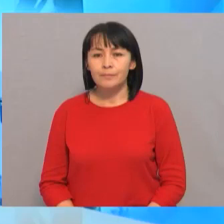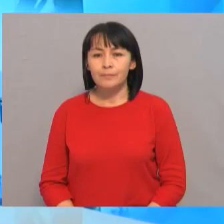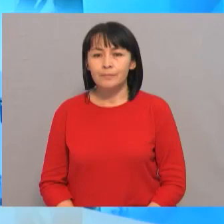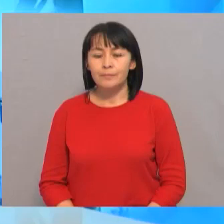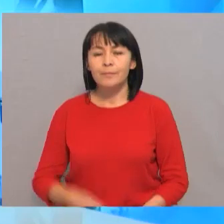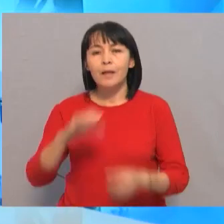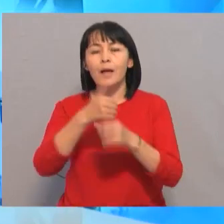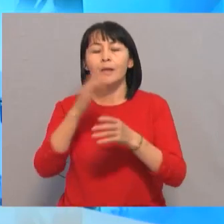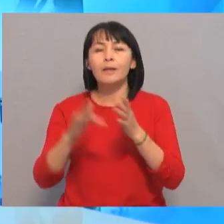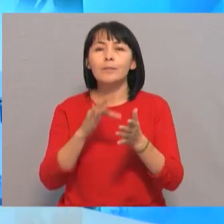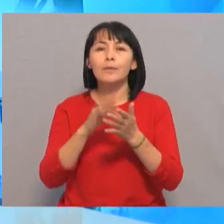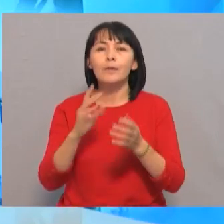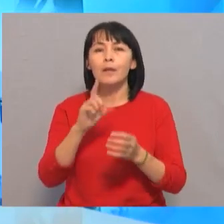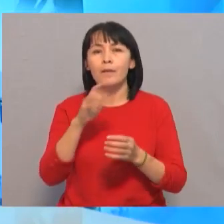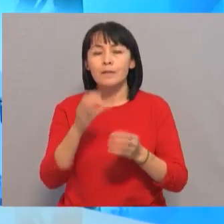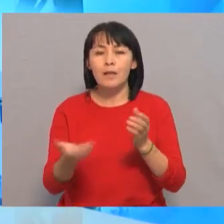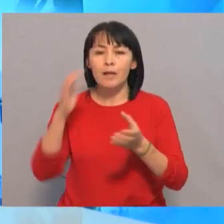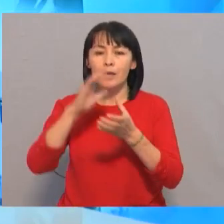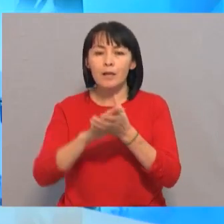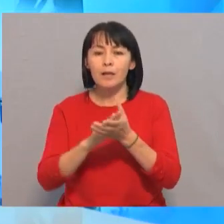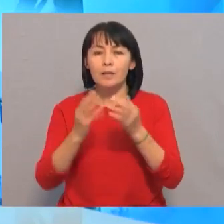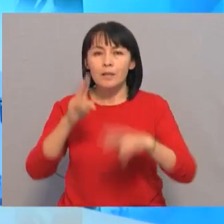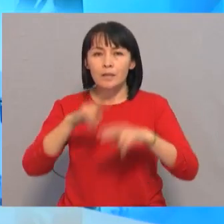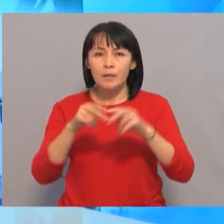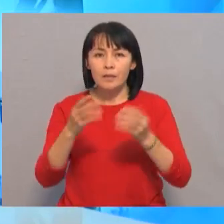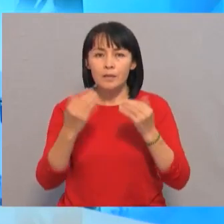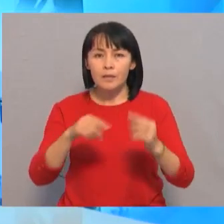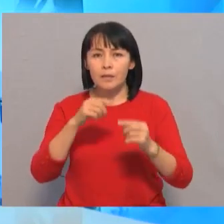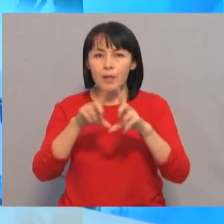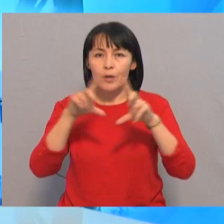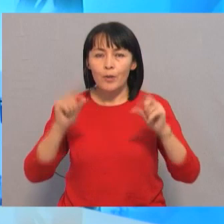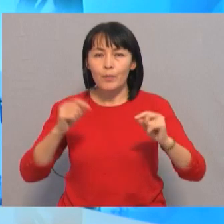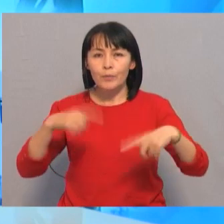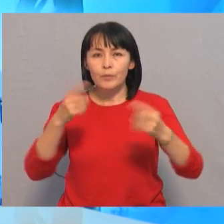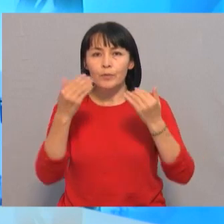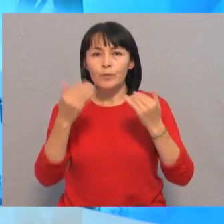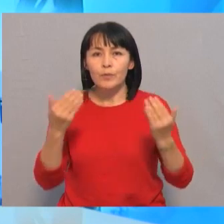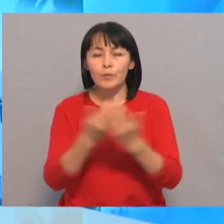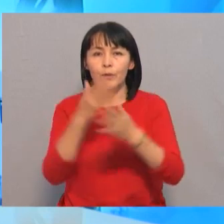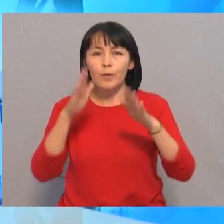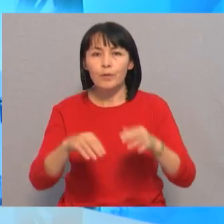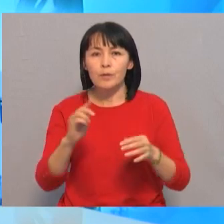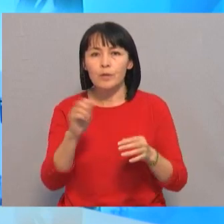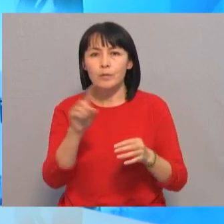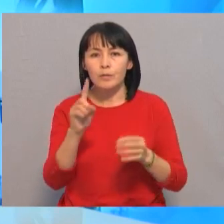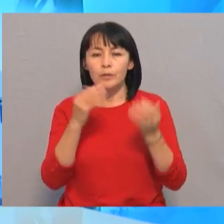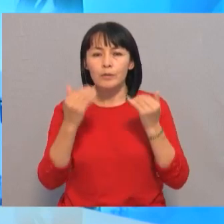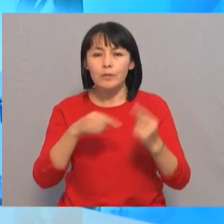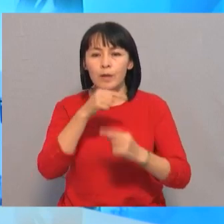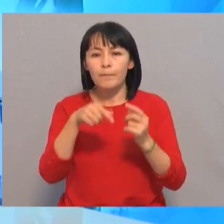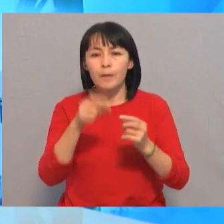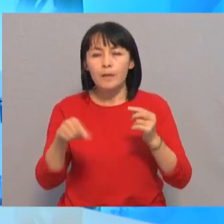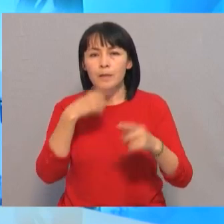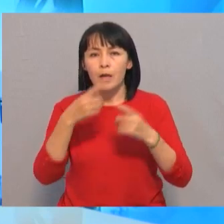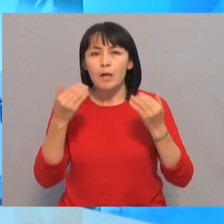Аким города Габицыздыкбеков ознакомился со строительством ряда предприятий, строящихся в индустриальной зоне Жулдыц. Предприниматели